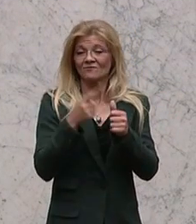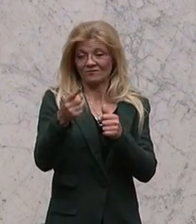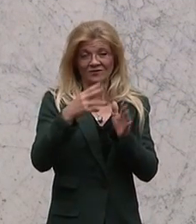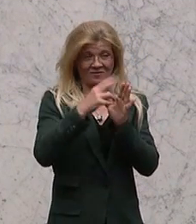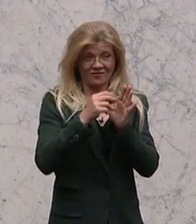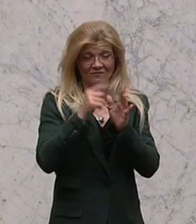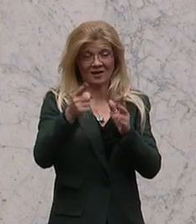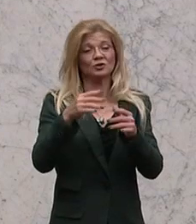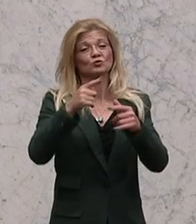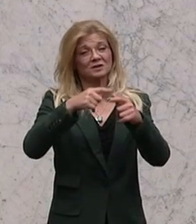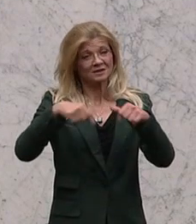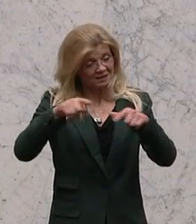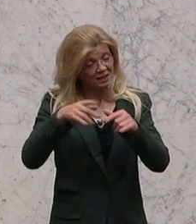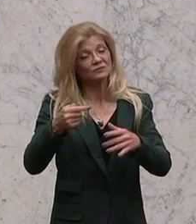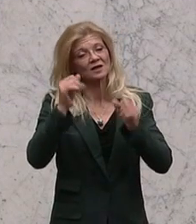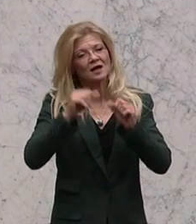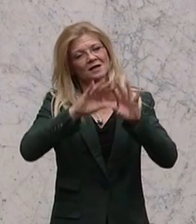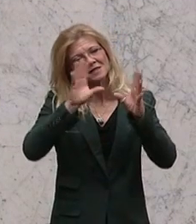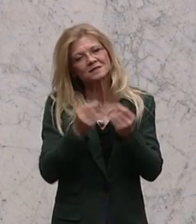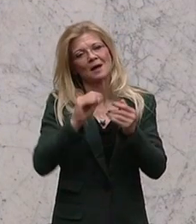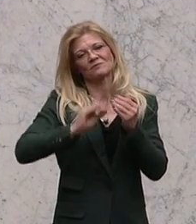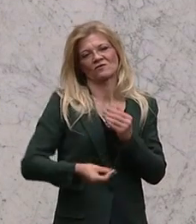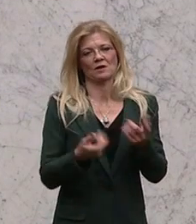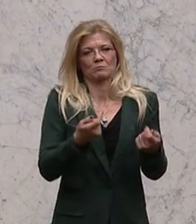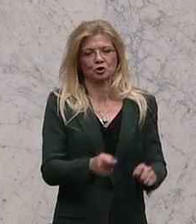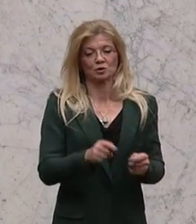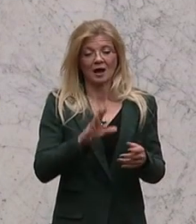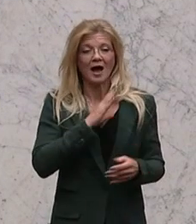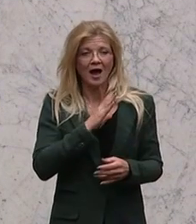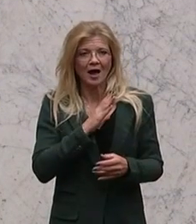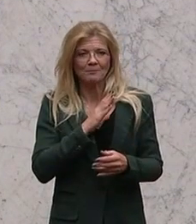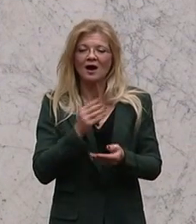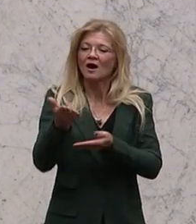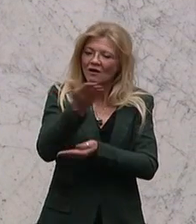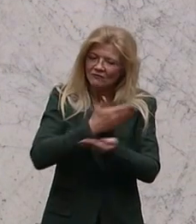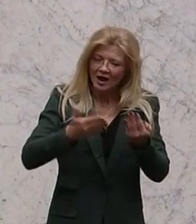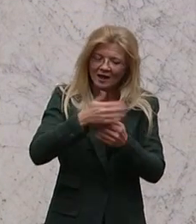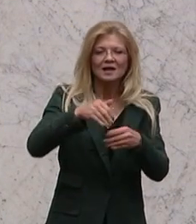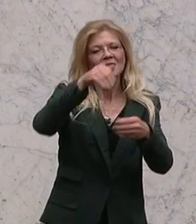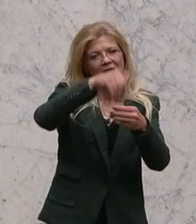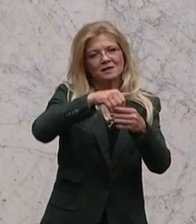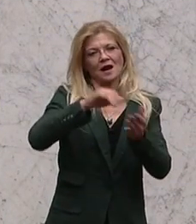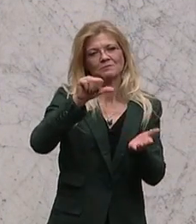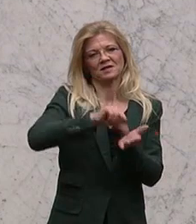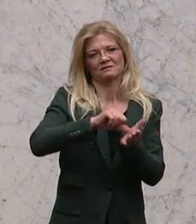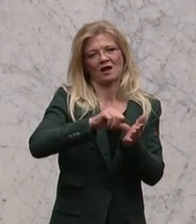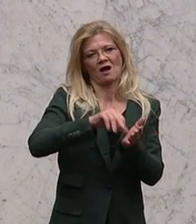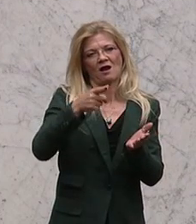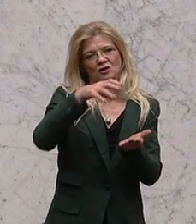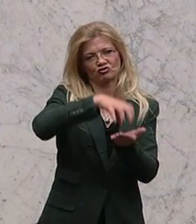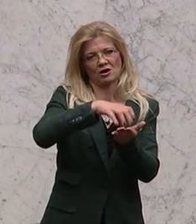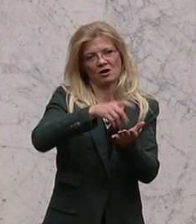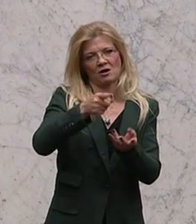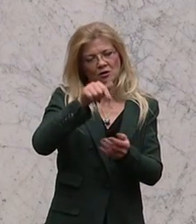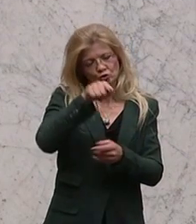beschließen. Die Verhandlungen werden aber trotzdem gemeinsam innerhalb der zentralen Stelle geführt. Damit